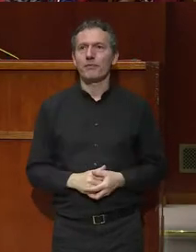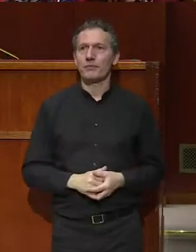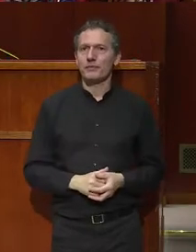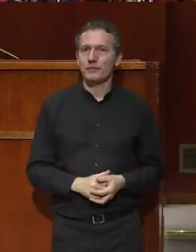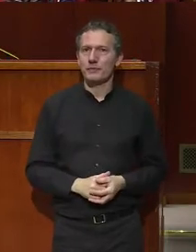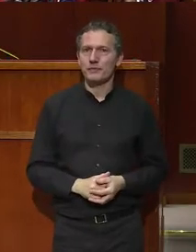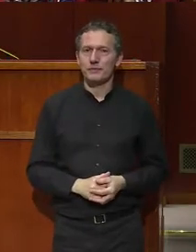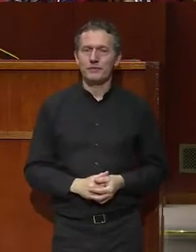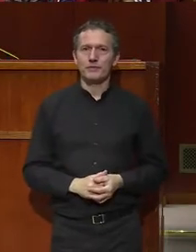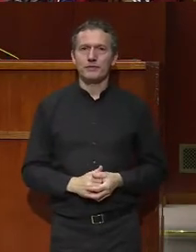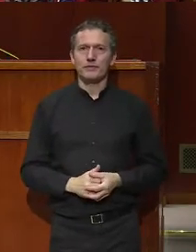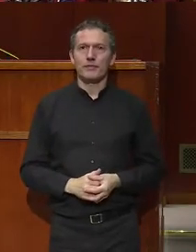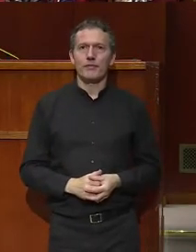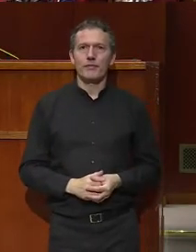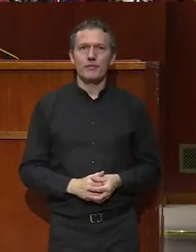Applaudissements